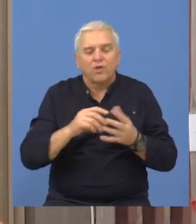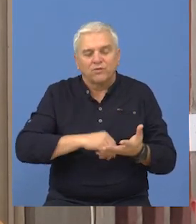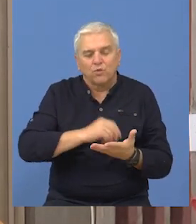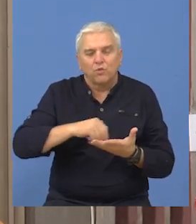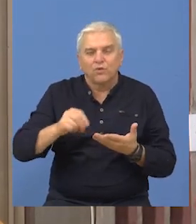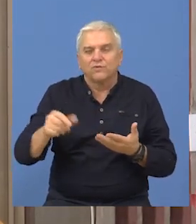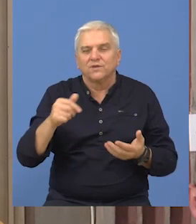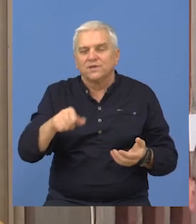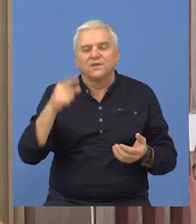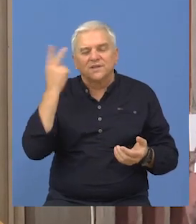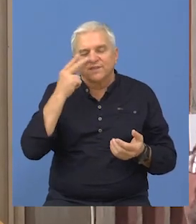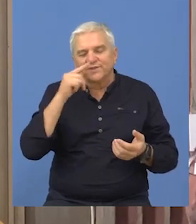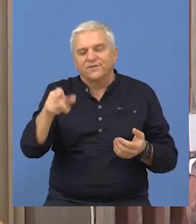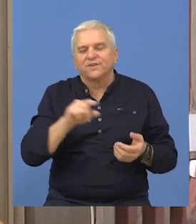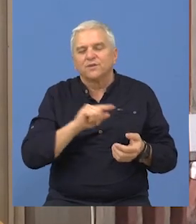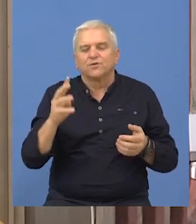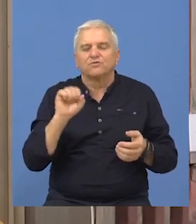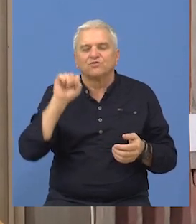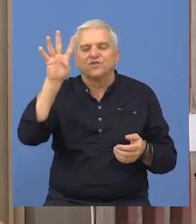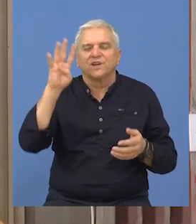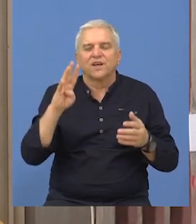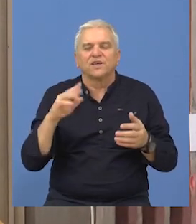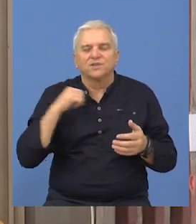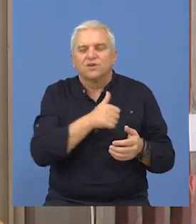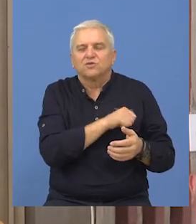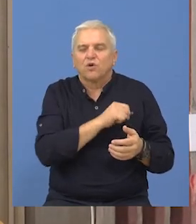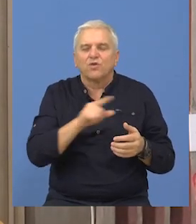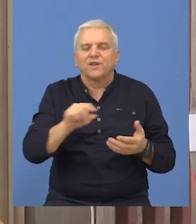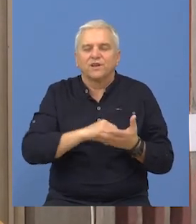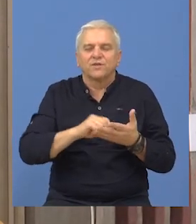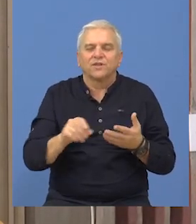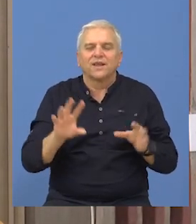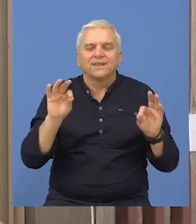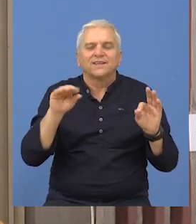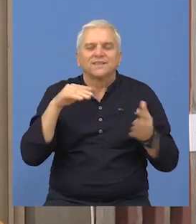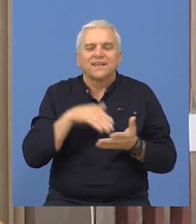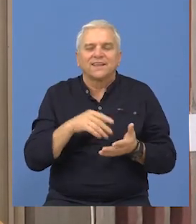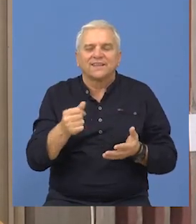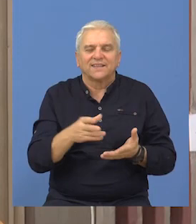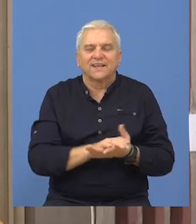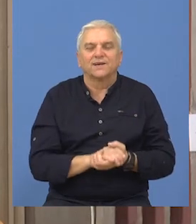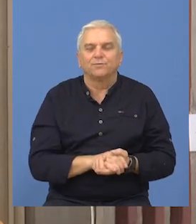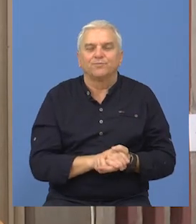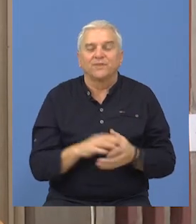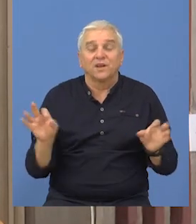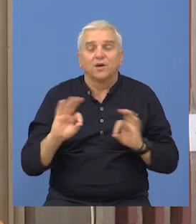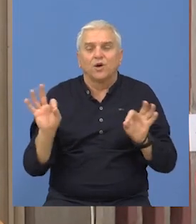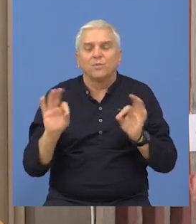na kolektivni ugovor, čini mi se do 14 godina gdje je tako preteđeno kolektivni ugovor, znači 10 hiljada dinara